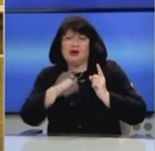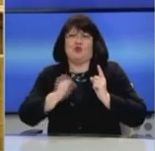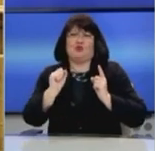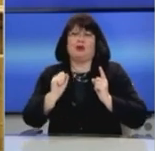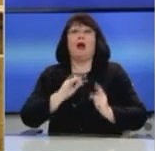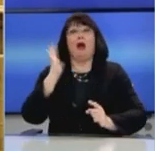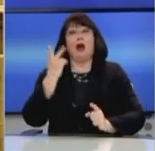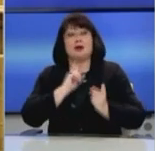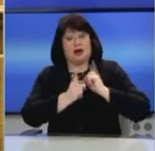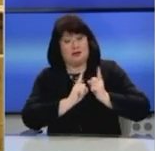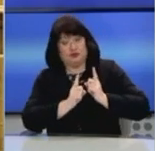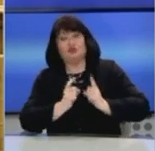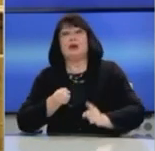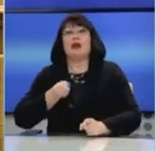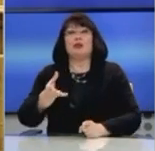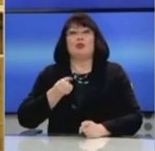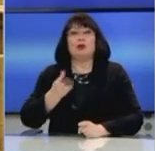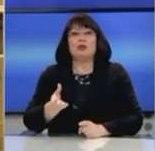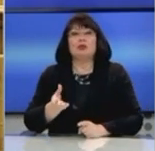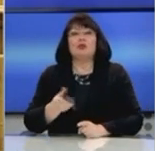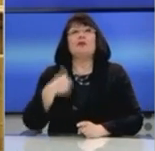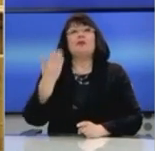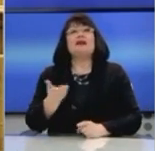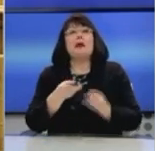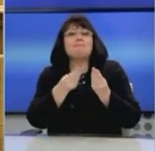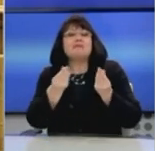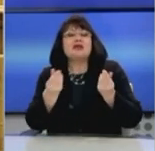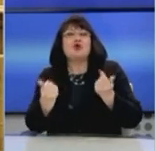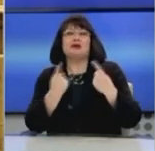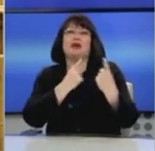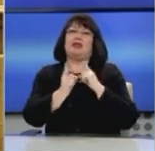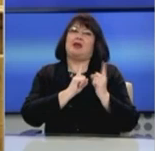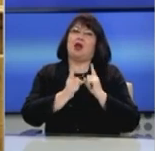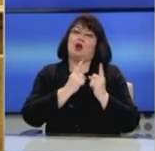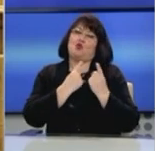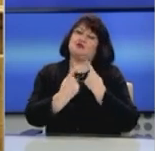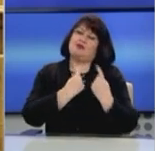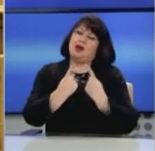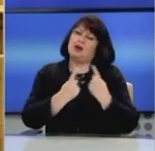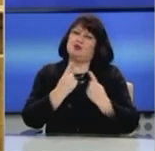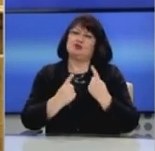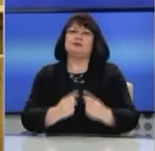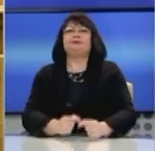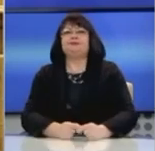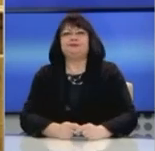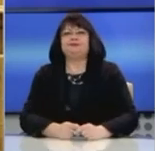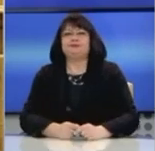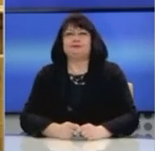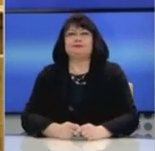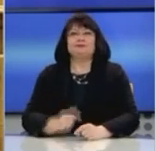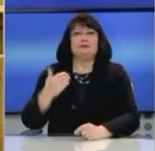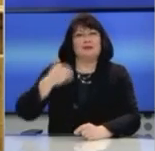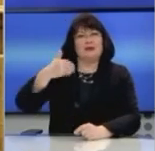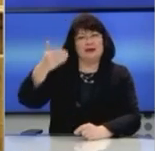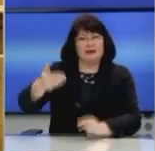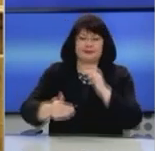Γιατί αν συμφωνήσουμε στα νούμερα, μετά θα αυξηθεί, θα βελτιωθεί η ποιότητα του διαλόγου μας. Γι' αυτό που συνεχίζεται. Γιατί αυτό που γίνεται σήμερα και θα γίνεται και